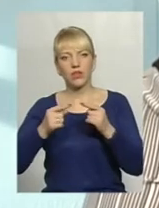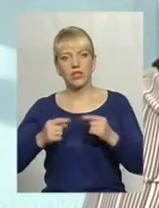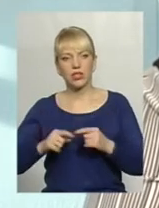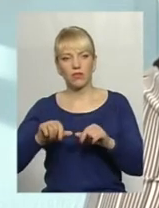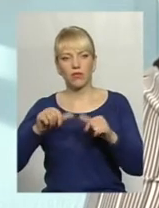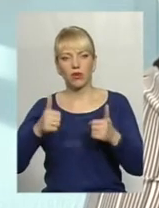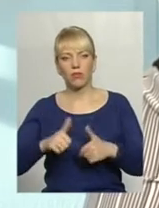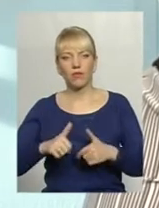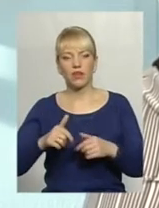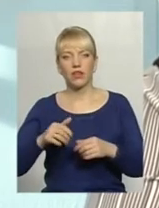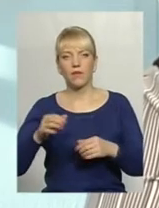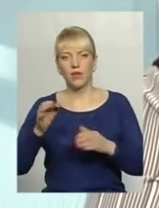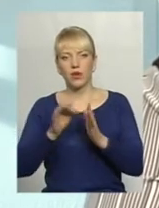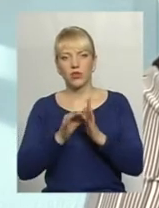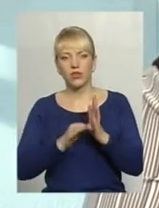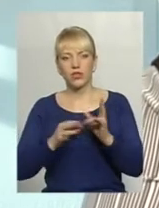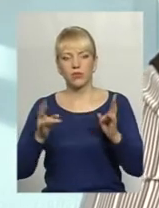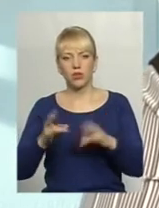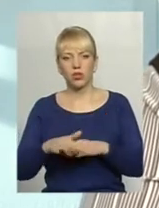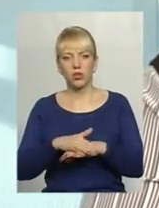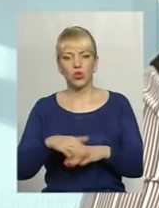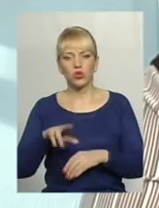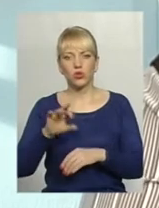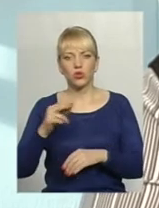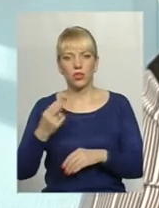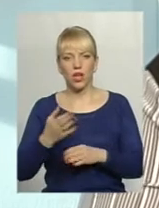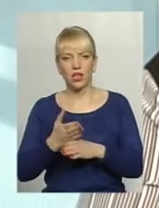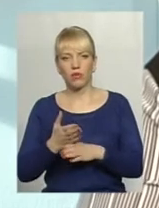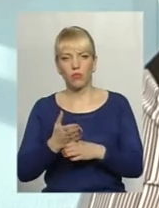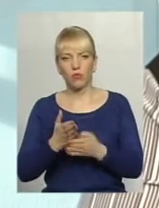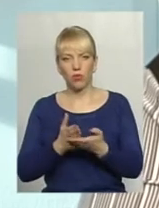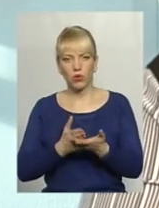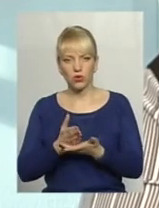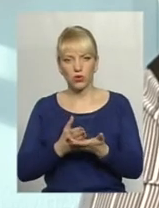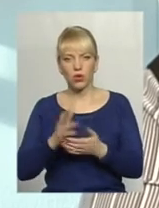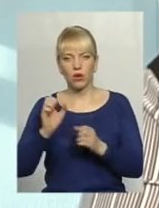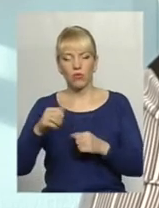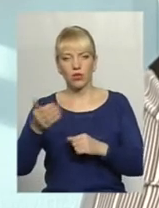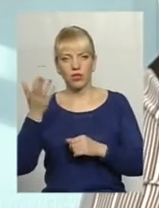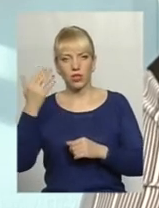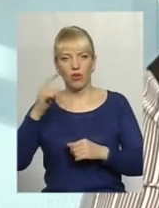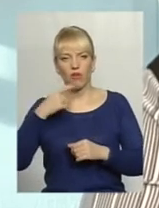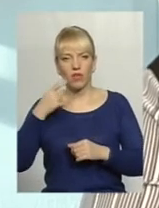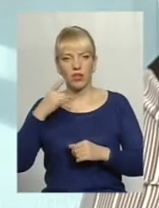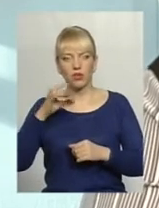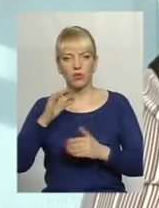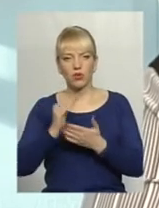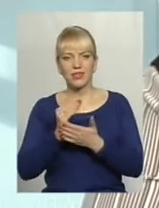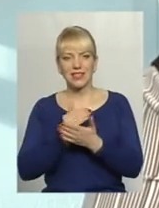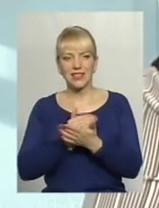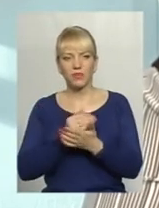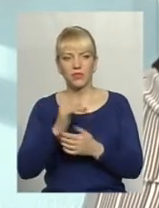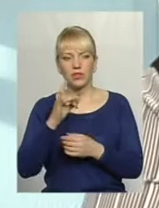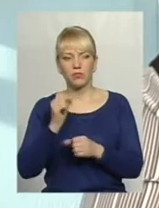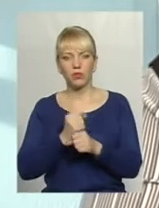формування оцінки потреб громади щодо соціальних послуг, тоді ще можна було говорити про якусь системність і про